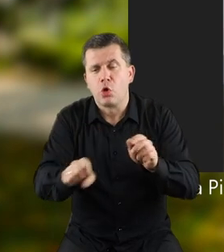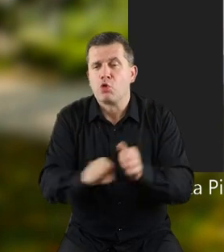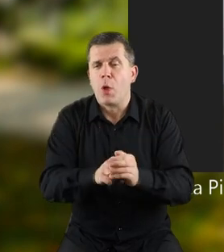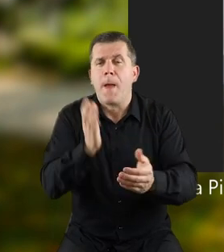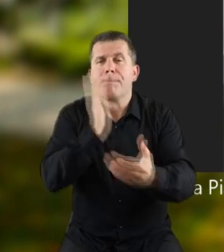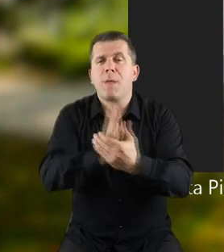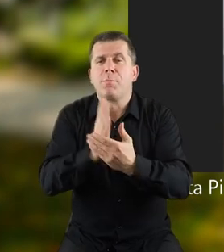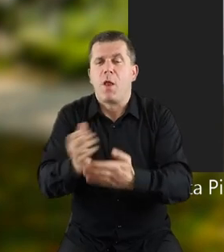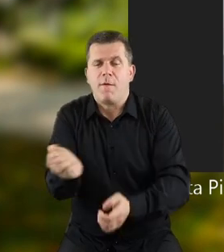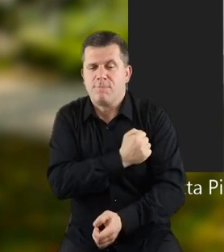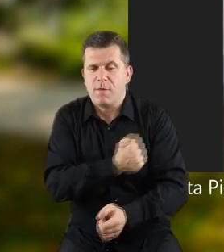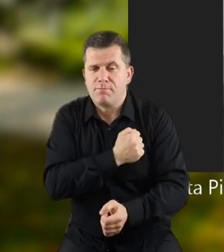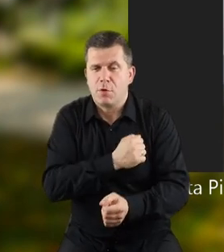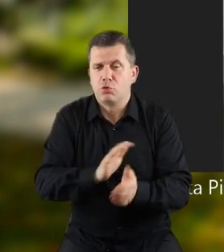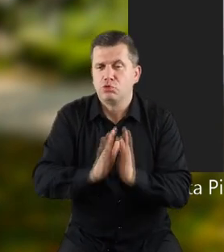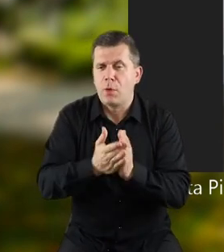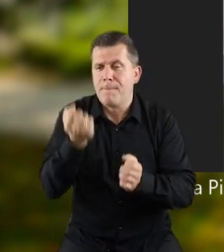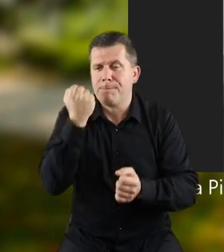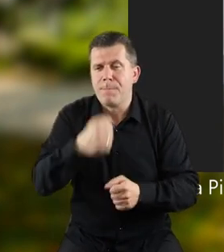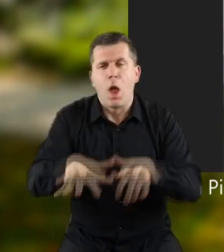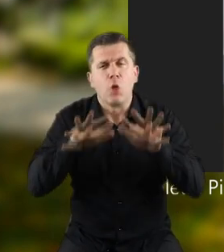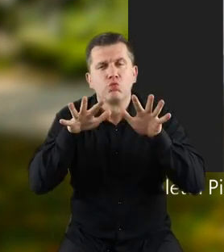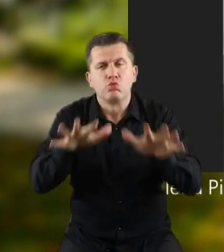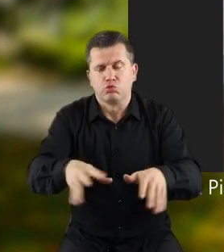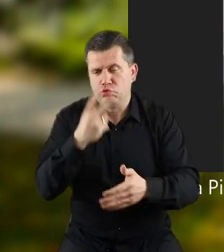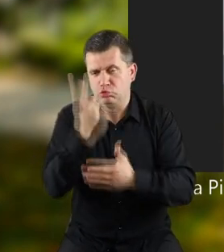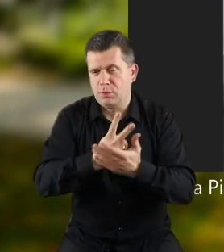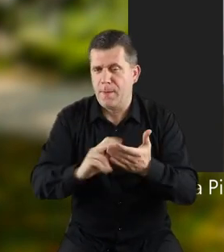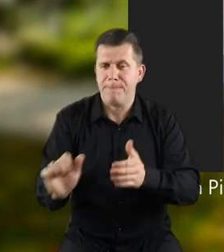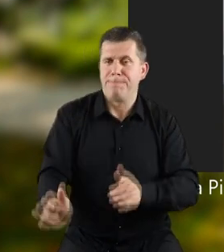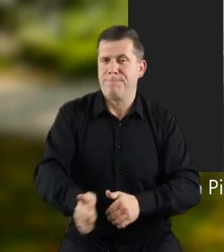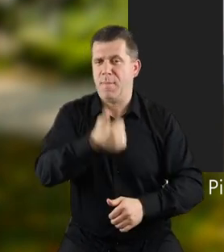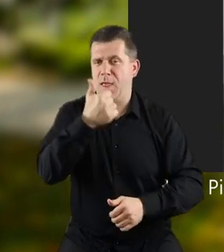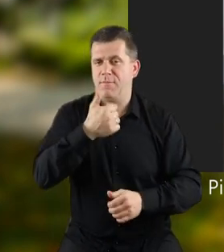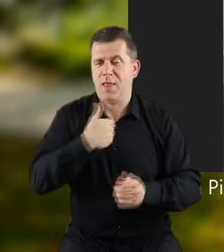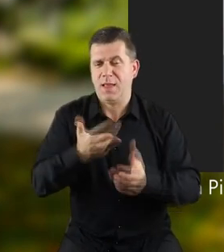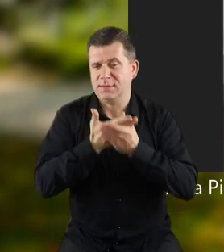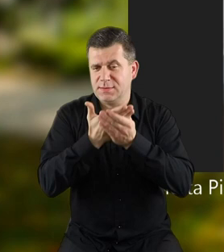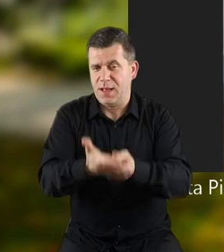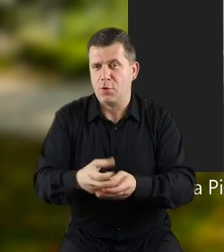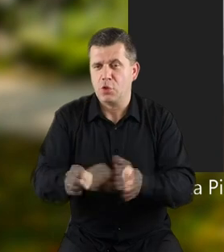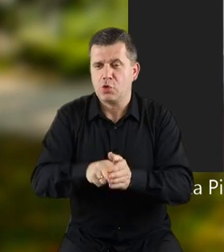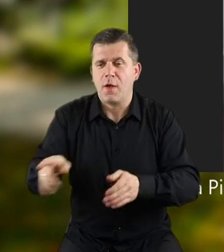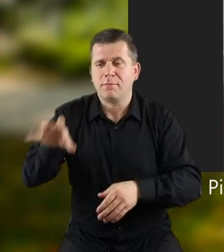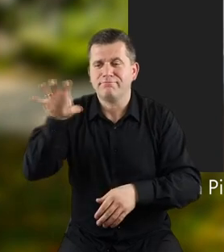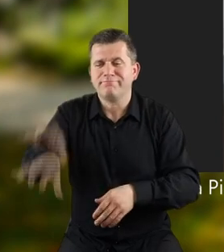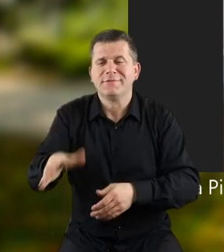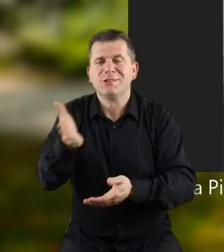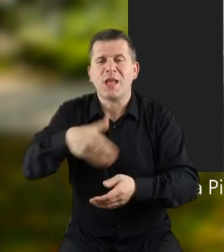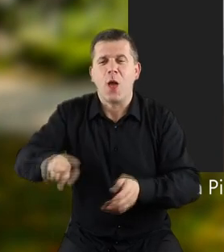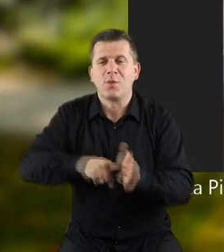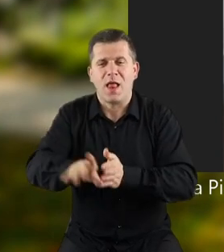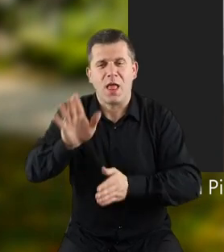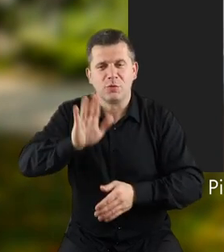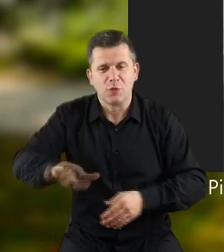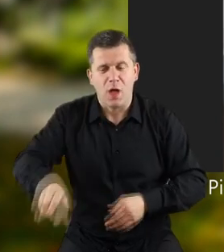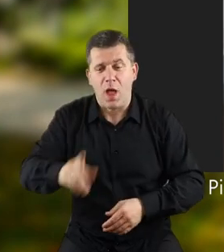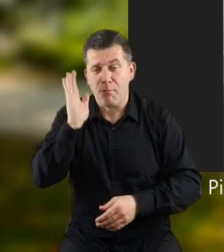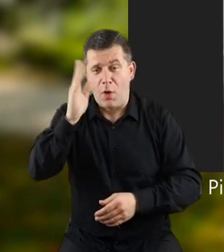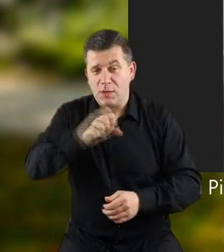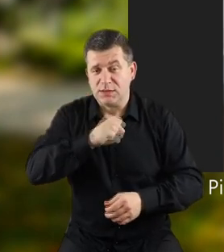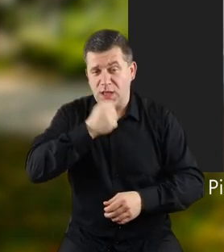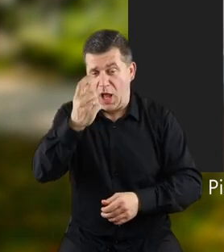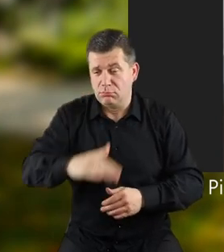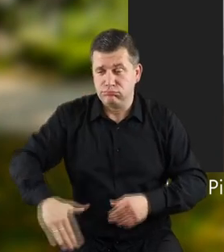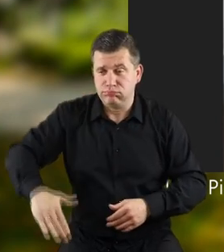biblioteki, wypożyczać książki, bardzo dużo czytać. Najpierw oczywiście zapraszam Cię do działu dziecięcego, a potem w